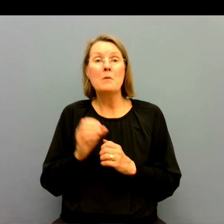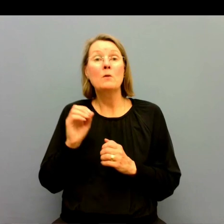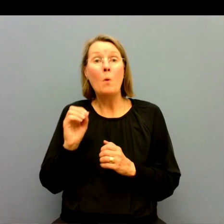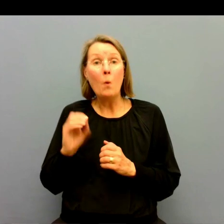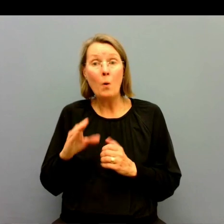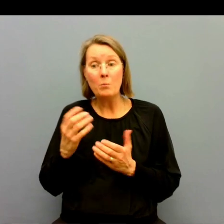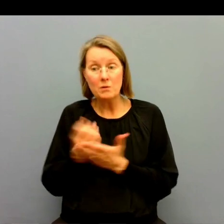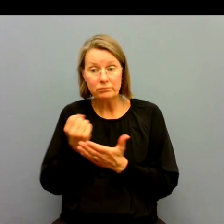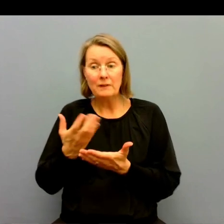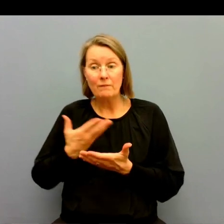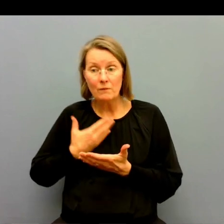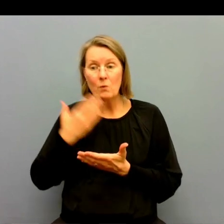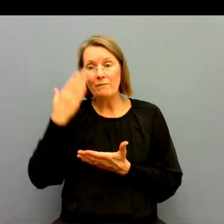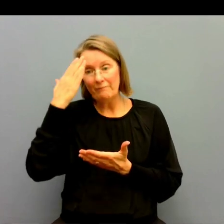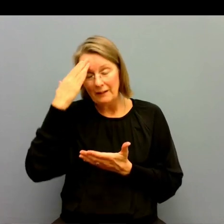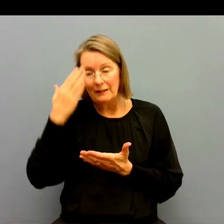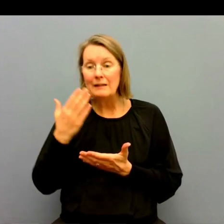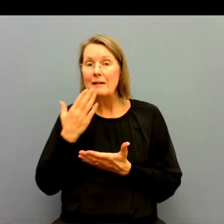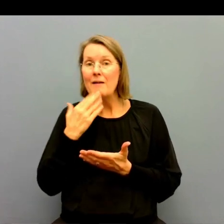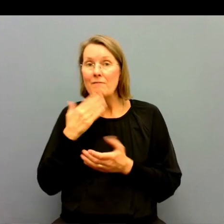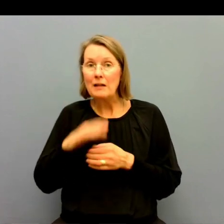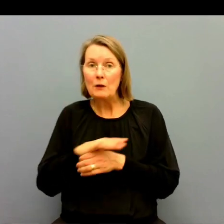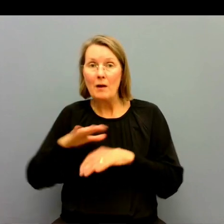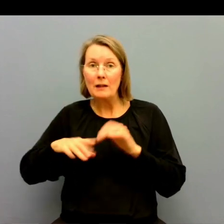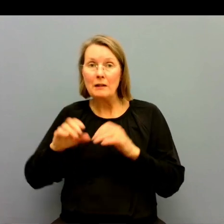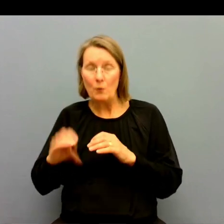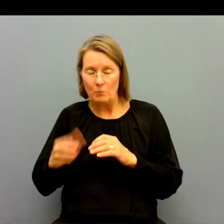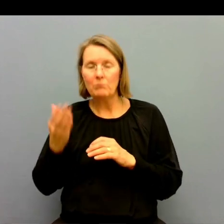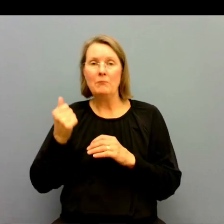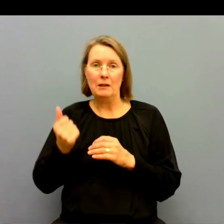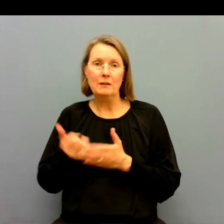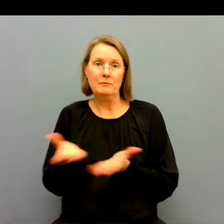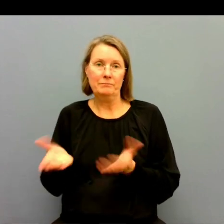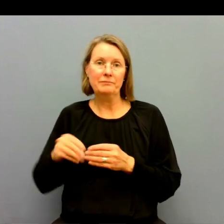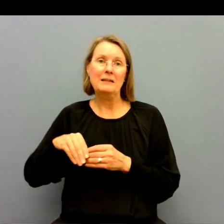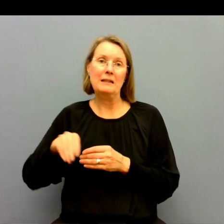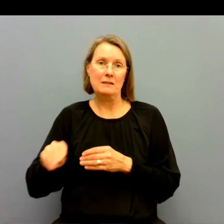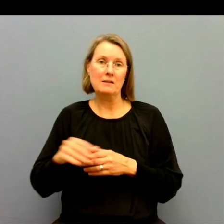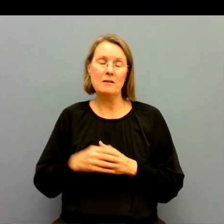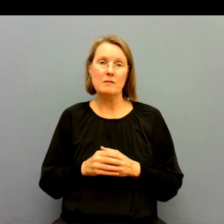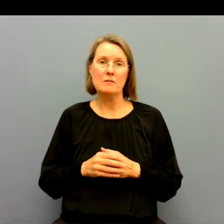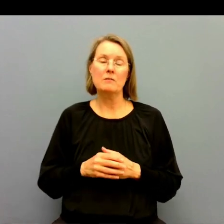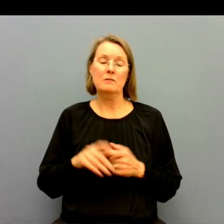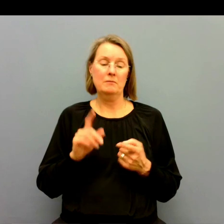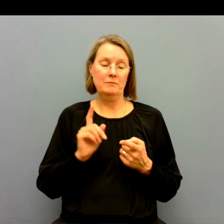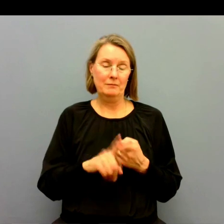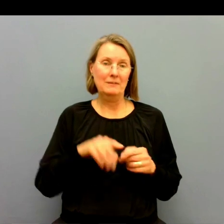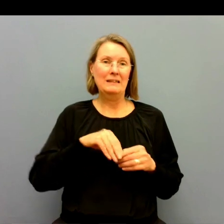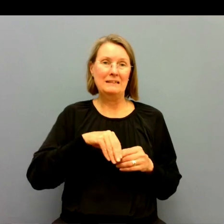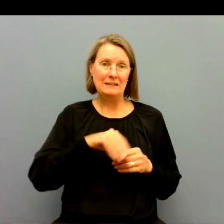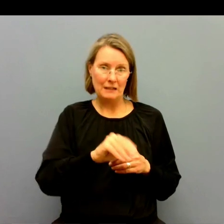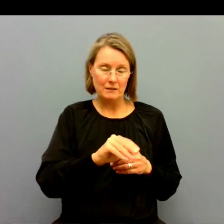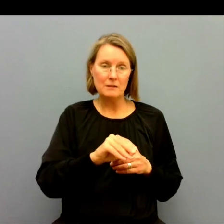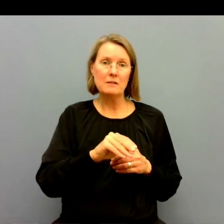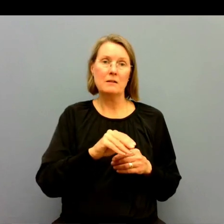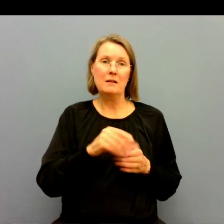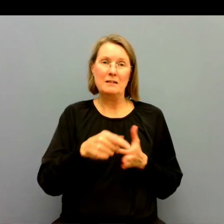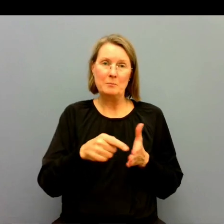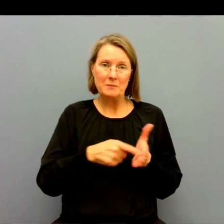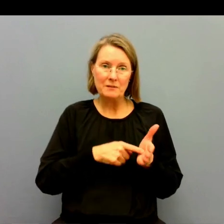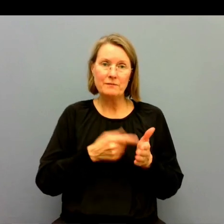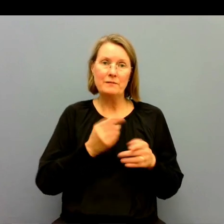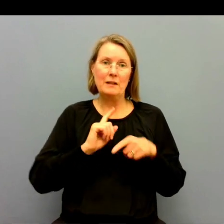när man vet så kan man ju faktiskt göra en insats. Så dels att satsa på specifik